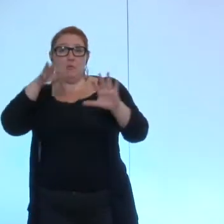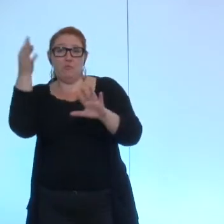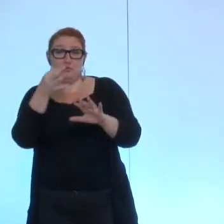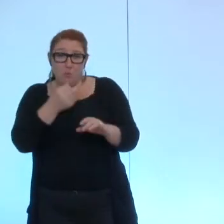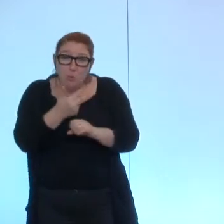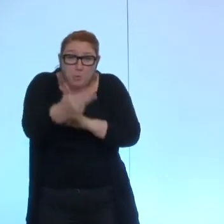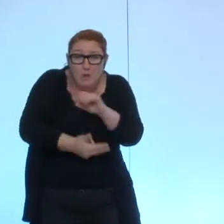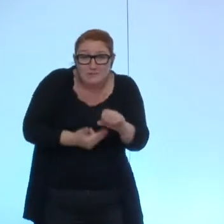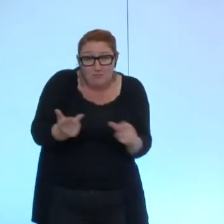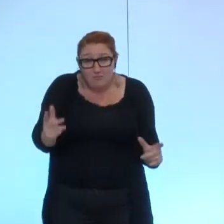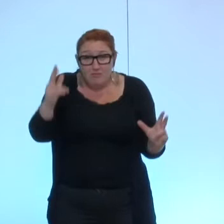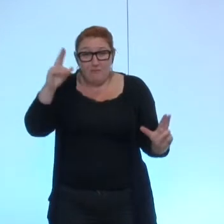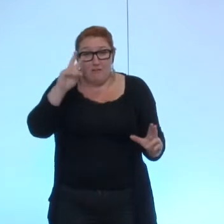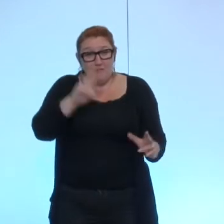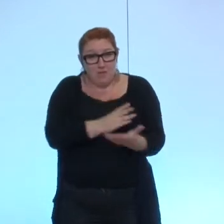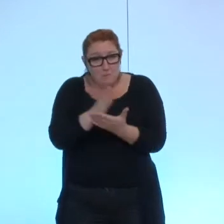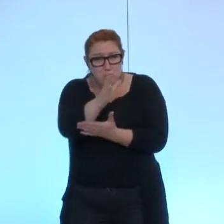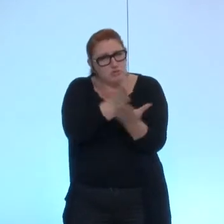et on compte bien le porter encore